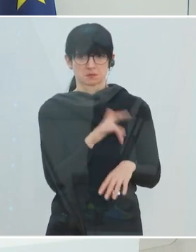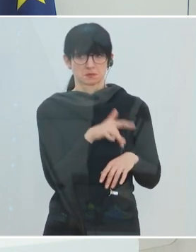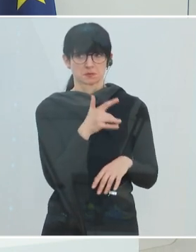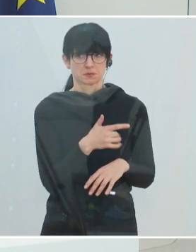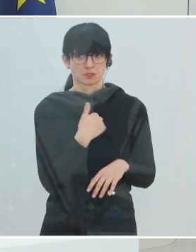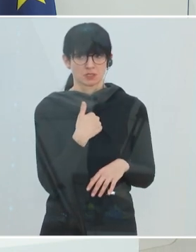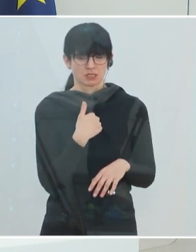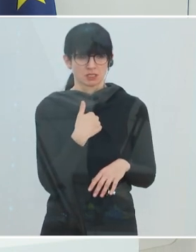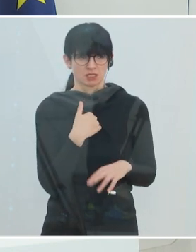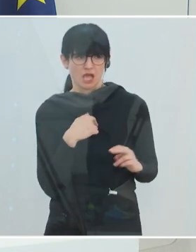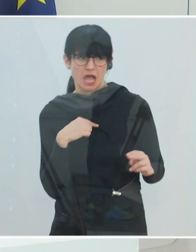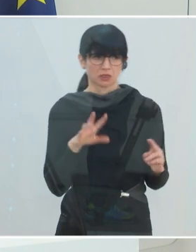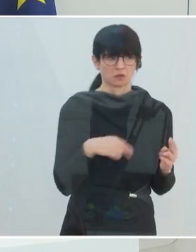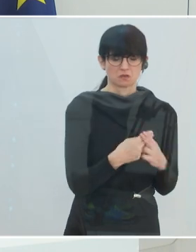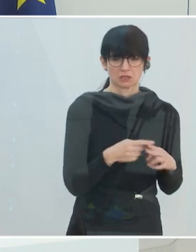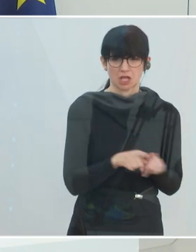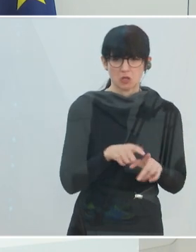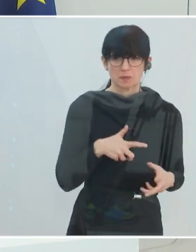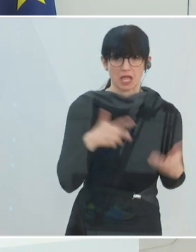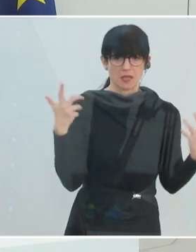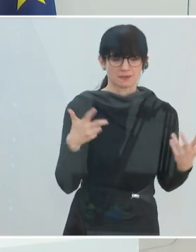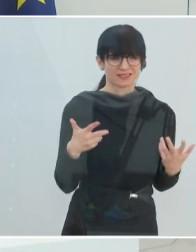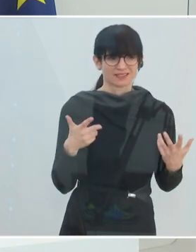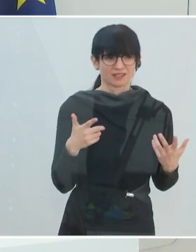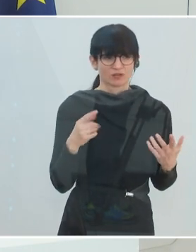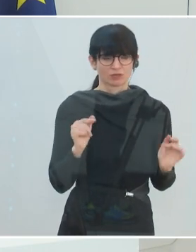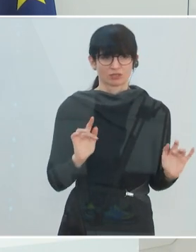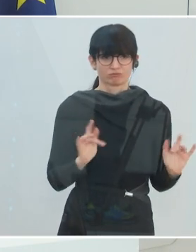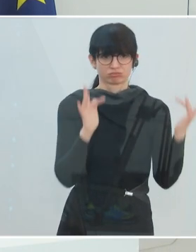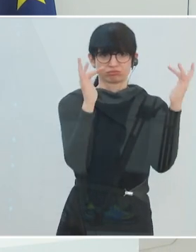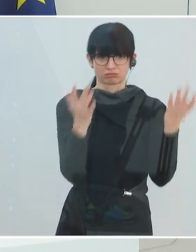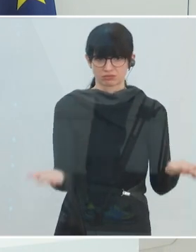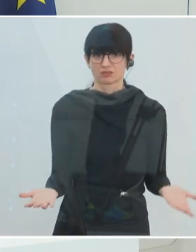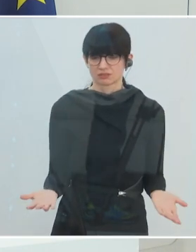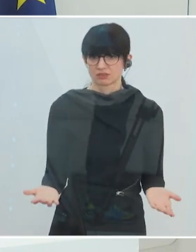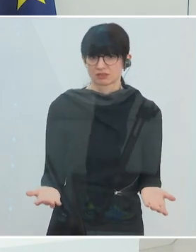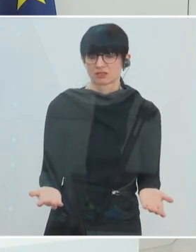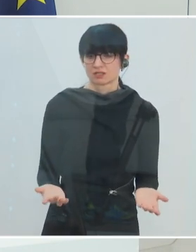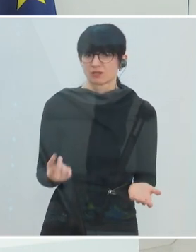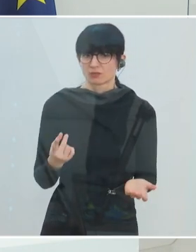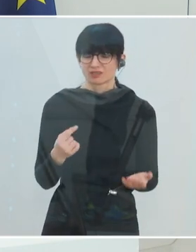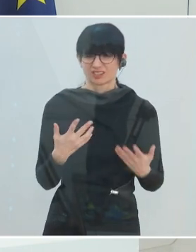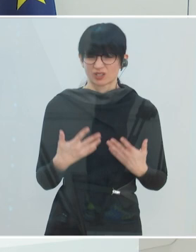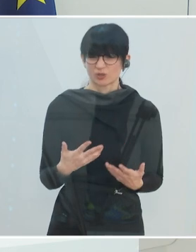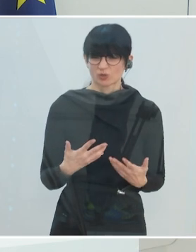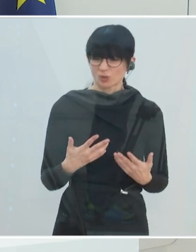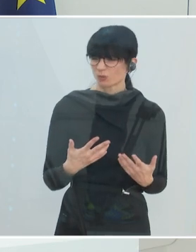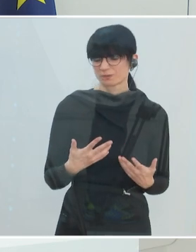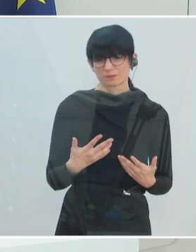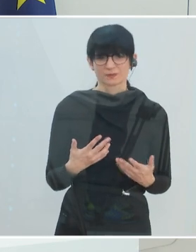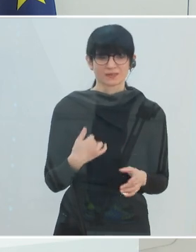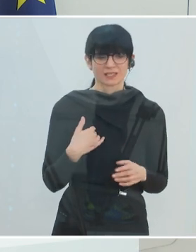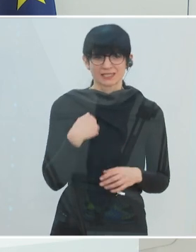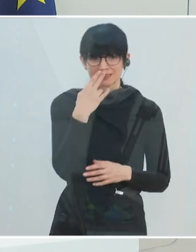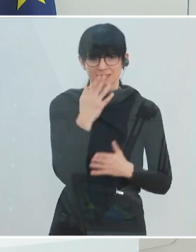dann reagieren wir in der Regel auch gereizt zurück. Und damit kommt es zur Aufschaukelung unserer massiven Ausbreitung, die dann letztlich auch